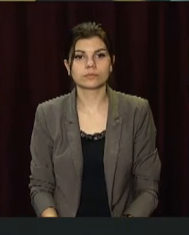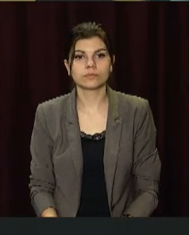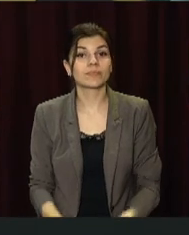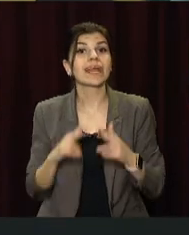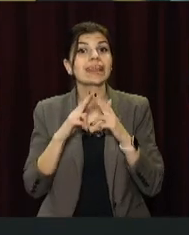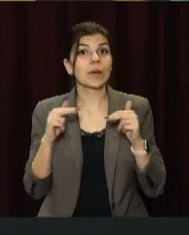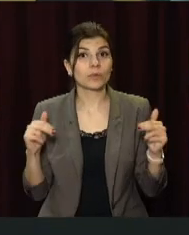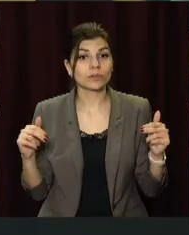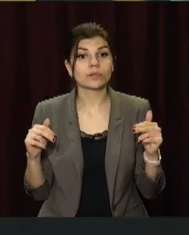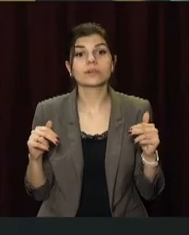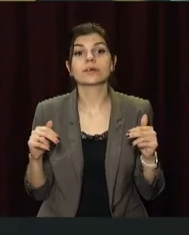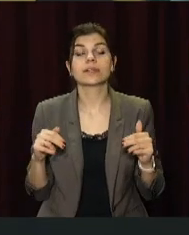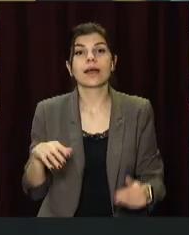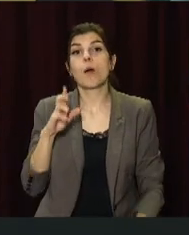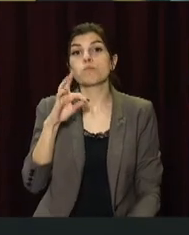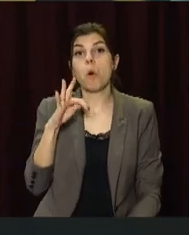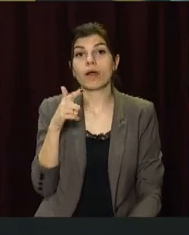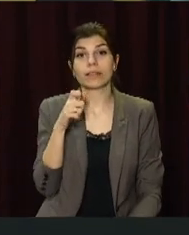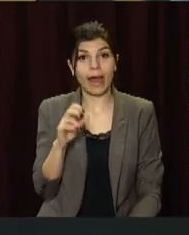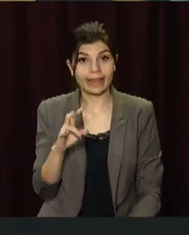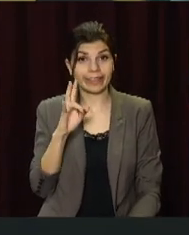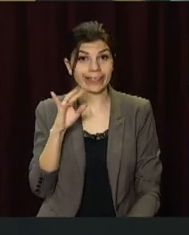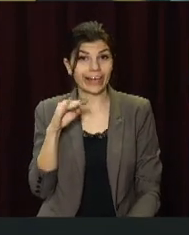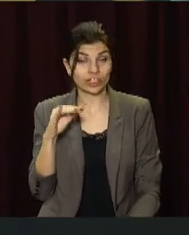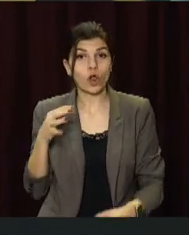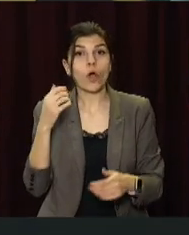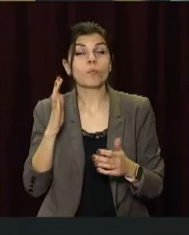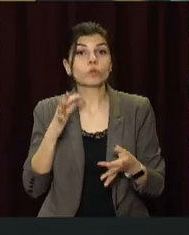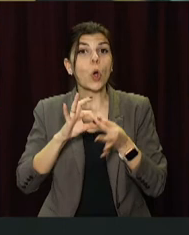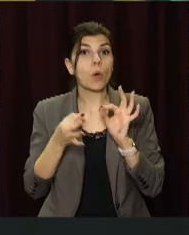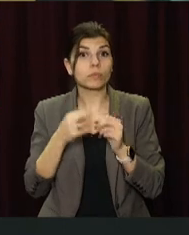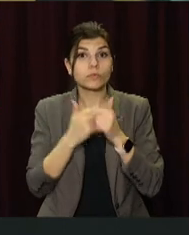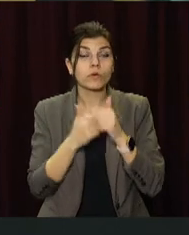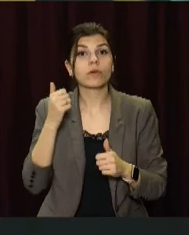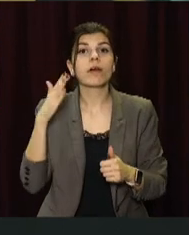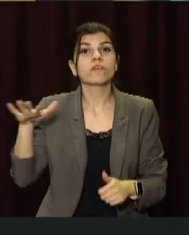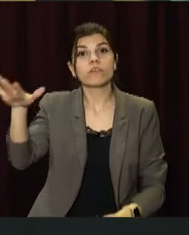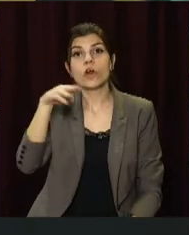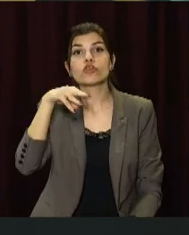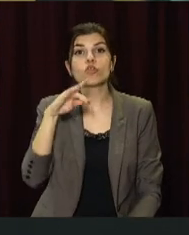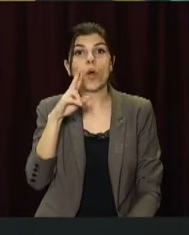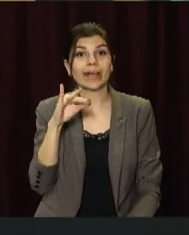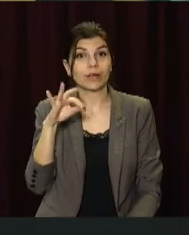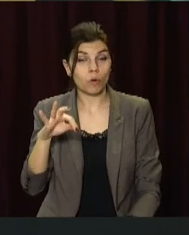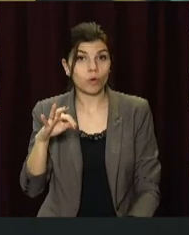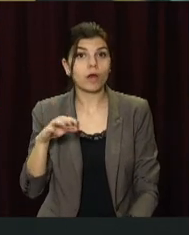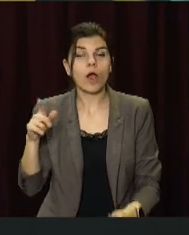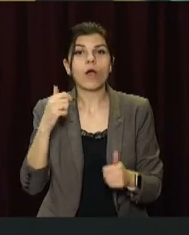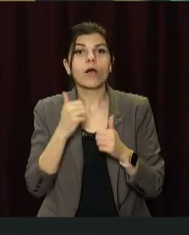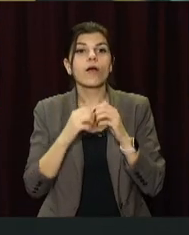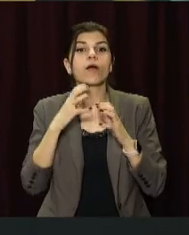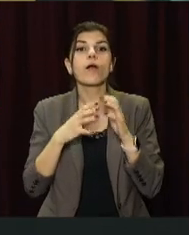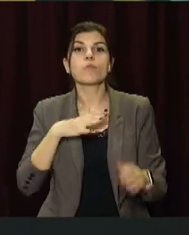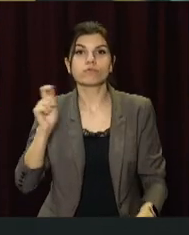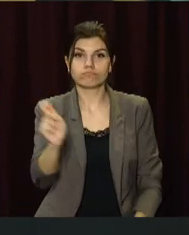Дніпровський шпажист Богдан Нікішин візьме участь в Олімпійських іграх у Токіо. Кутівку туди він виборов на Кубку світу з